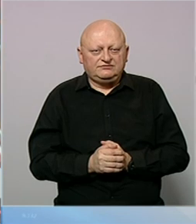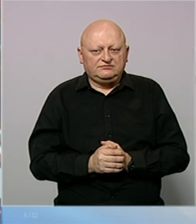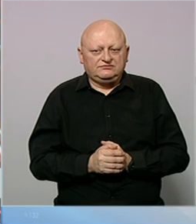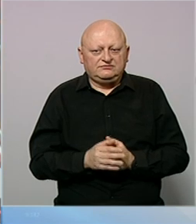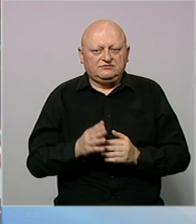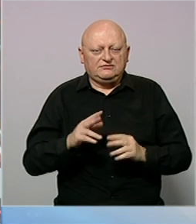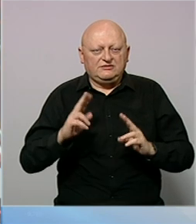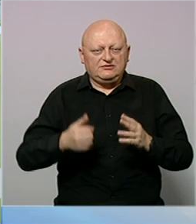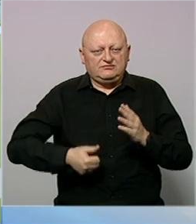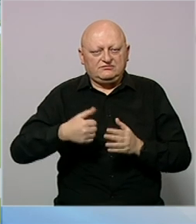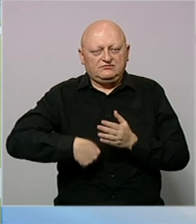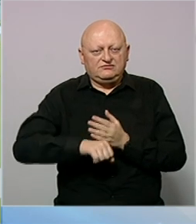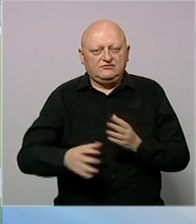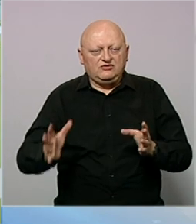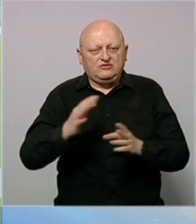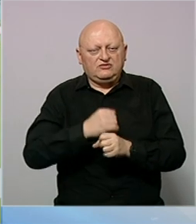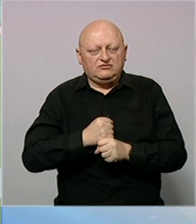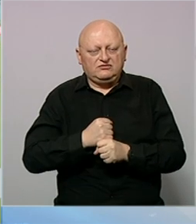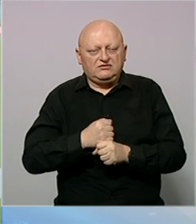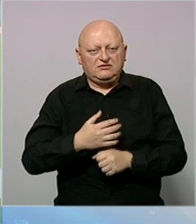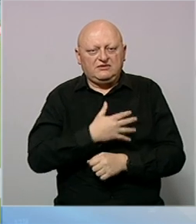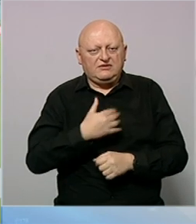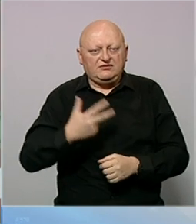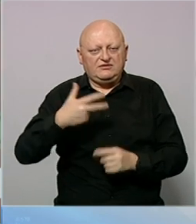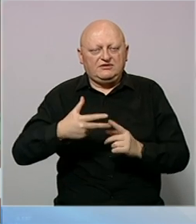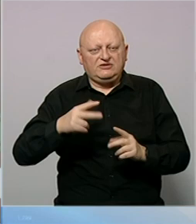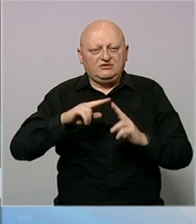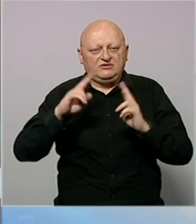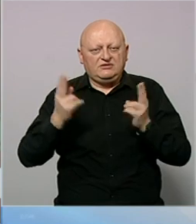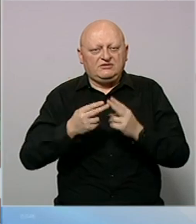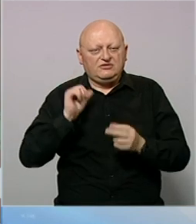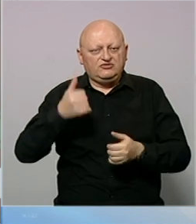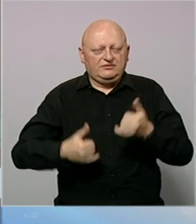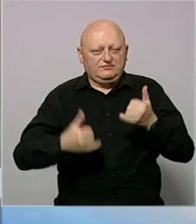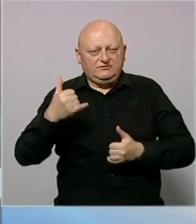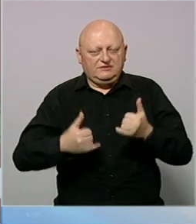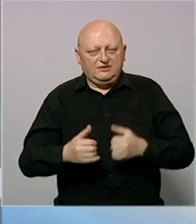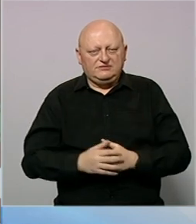Svjetsko prvenstvo u nogomet ulazi u završnicu Hrvatska treća na svijetu sutra finale.